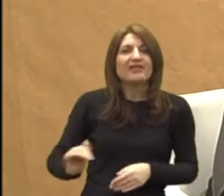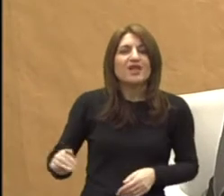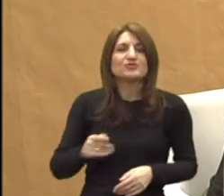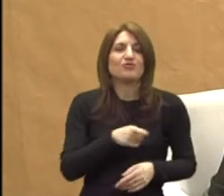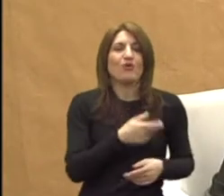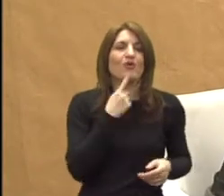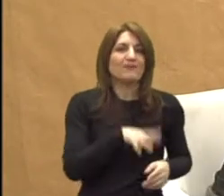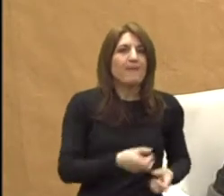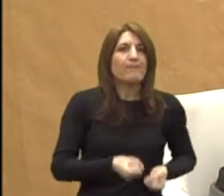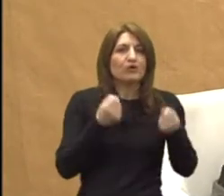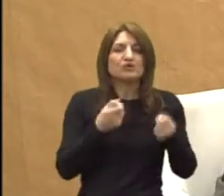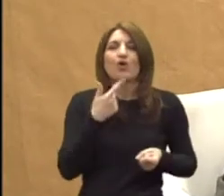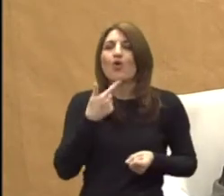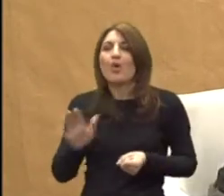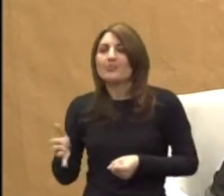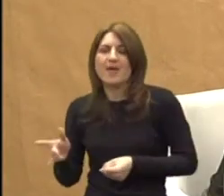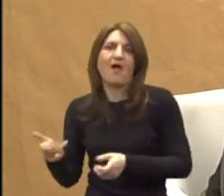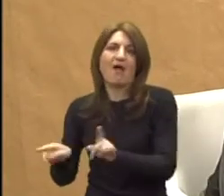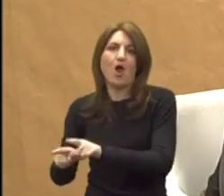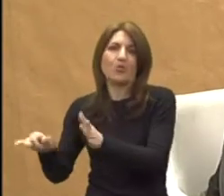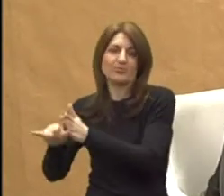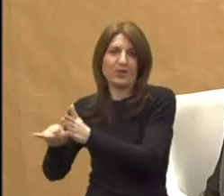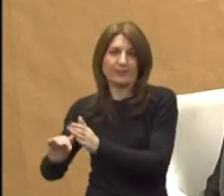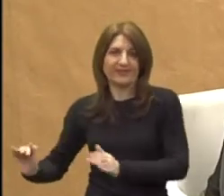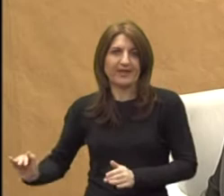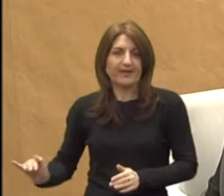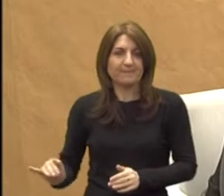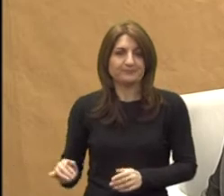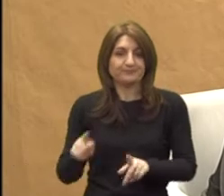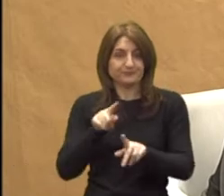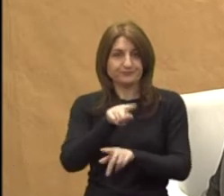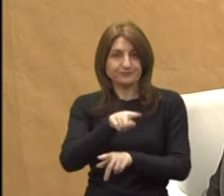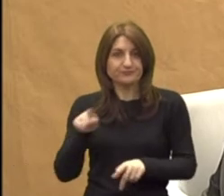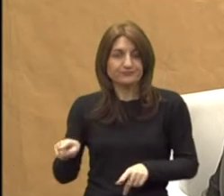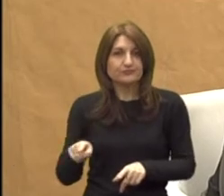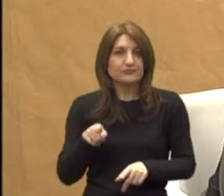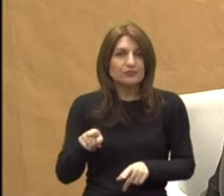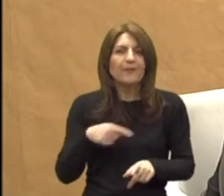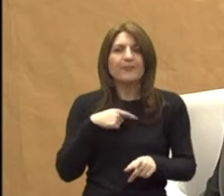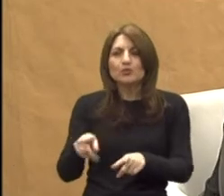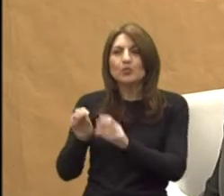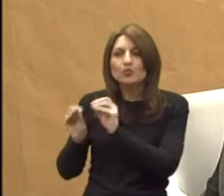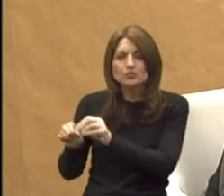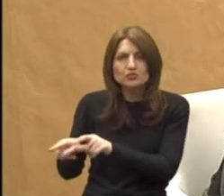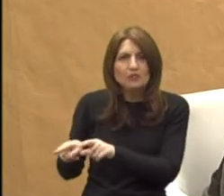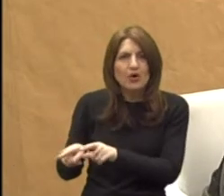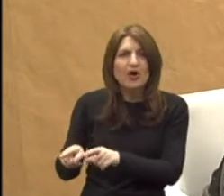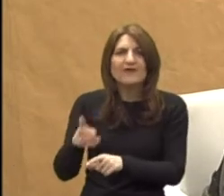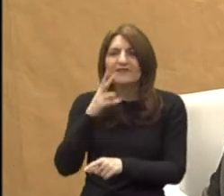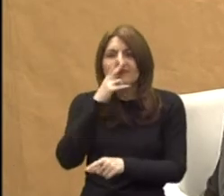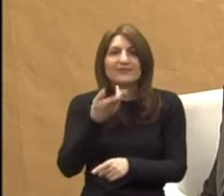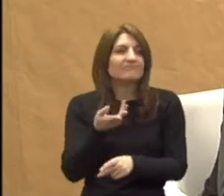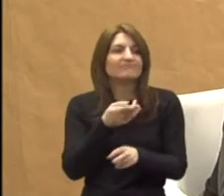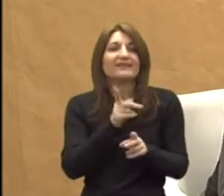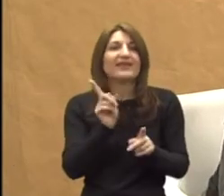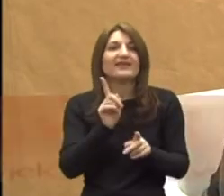i koja je dobro biti za djecu uobičajnog razvoja. Znači, ovdje djecu uobičajnog razvoja učimo o raznolikosti,